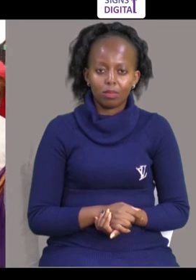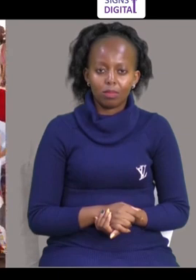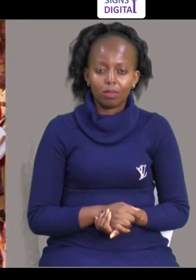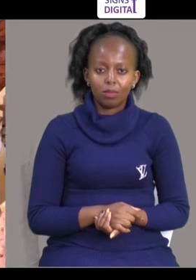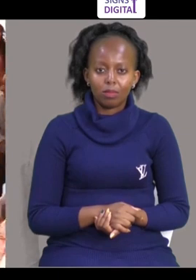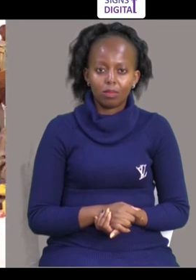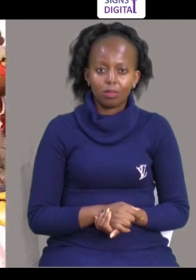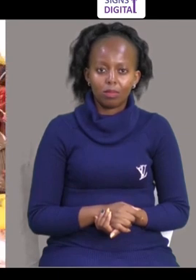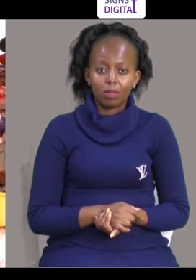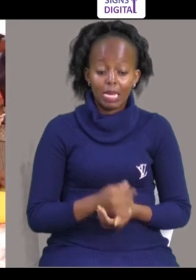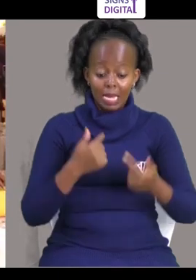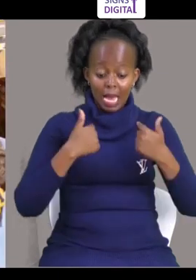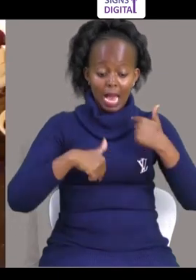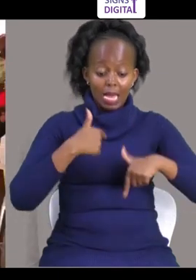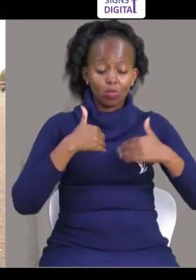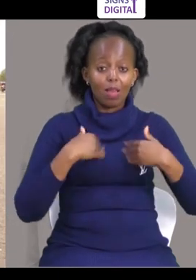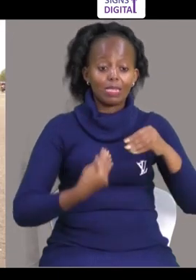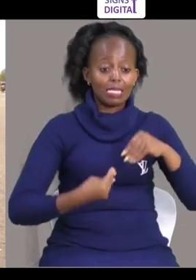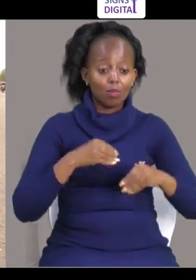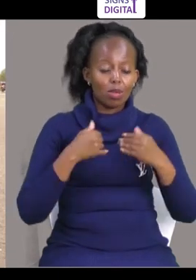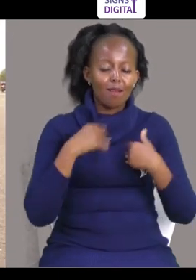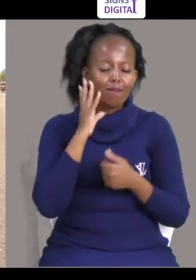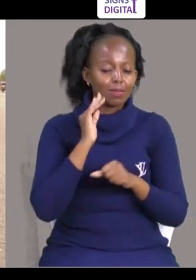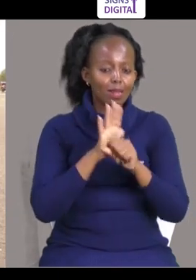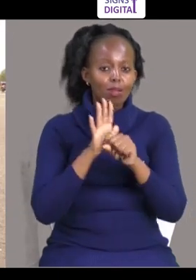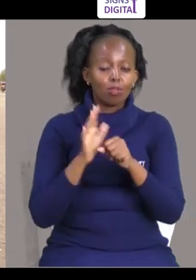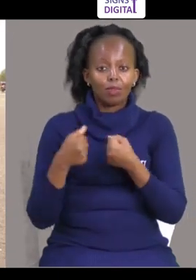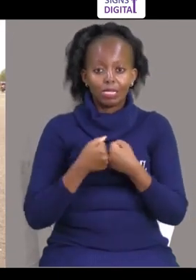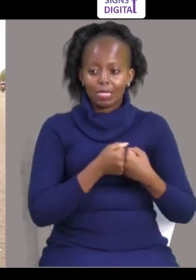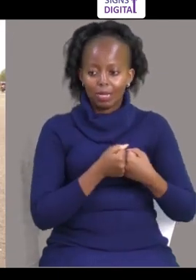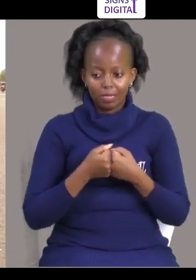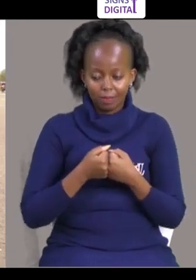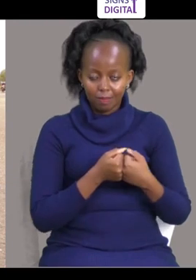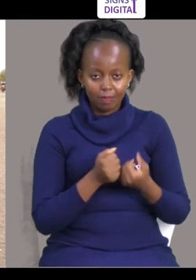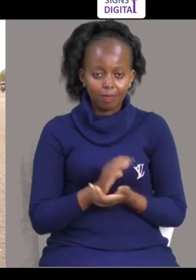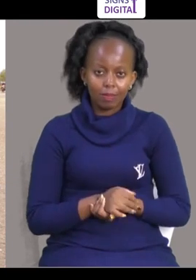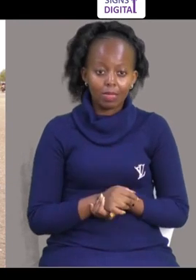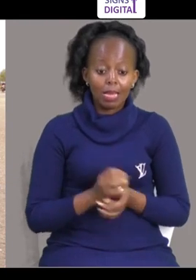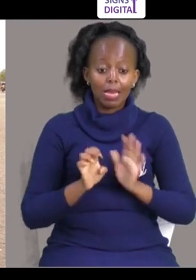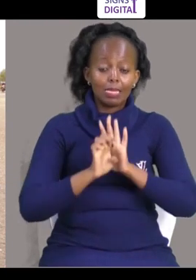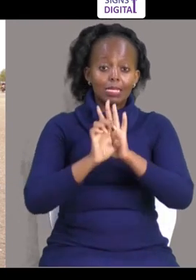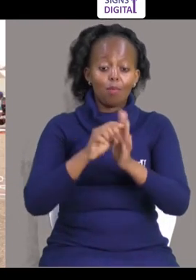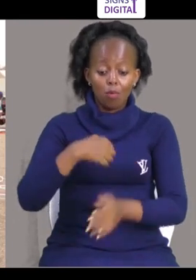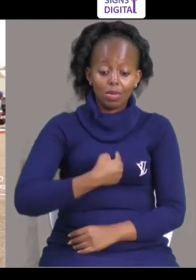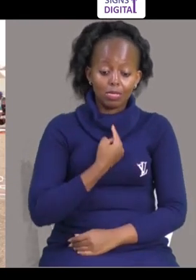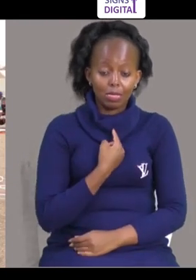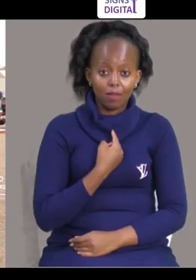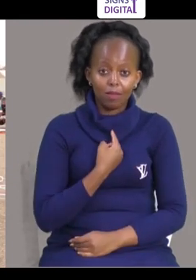inu wa mbutoka Ibanini mwenye wa wanye Kisi kama wale mawu, mmefidiya jangama motomiku sana